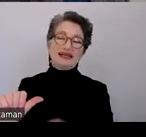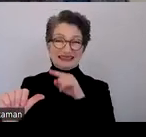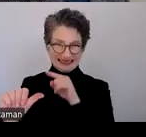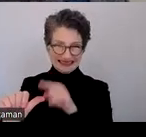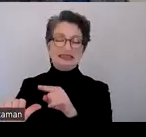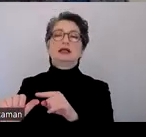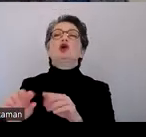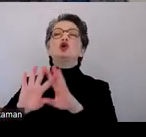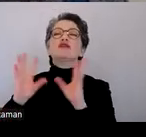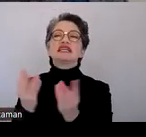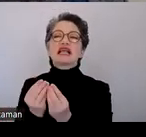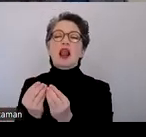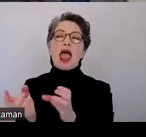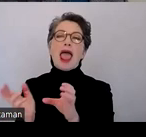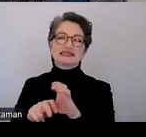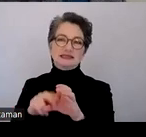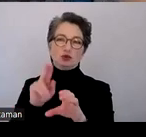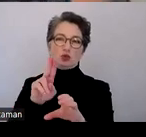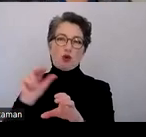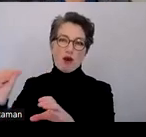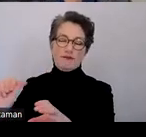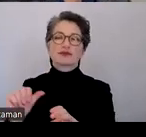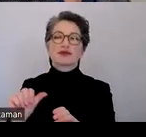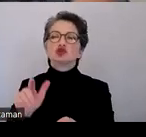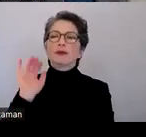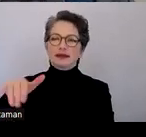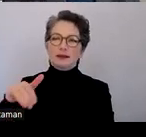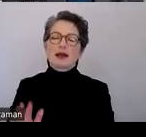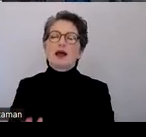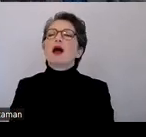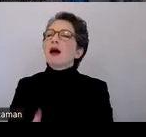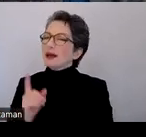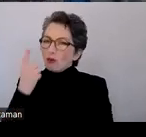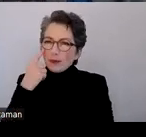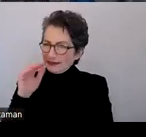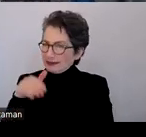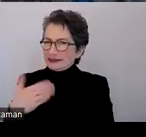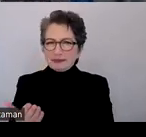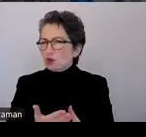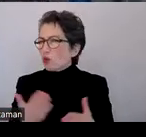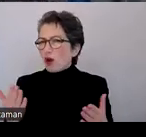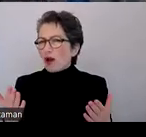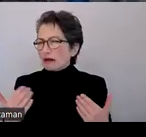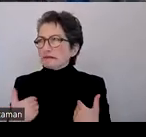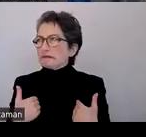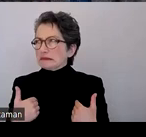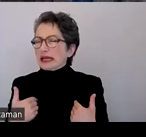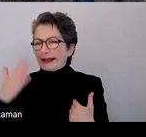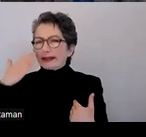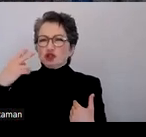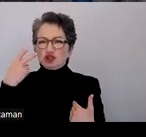später noch mehr dazu hören. Es gibt im Moment eigentlich nur meines Wissens zwei